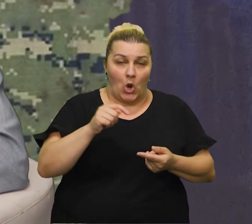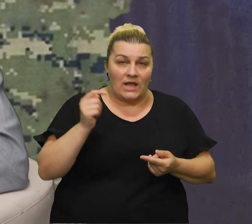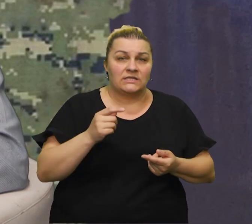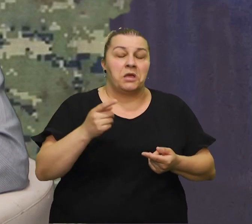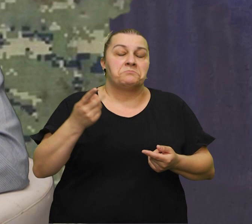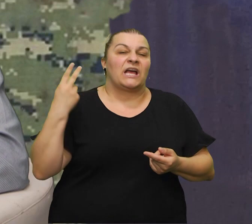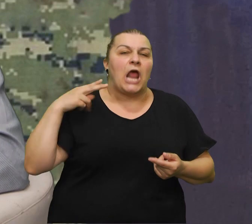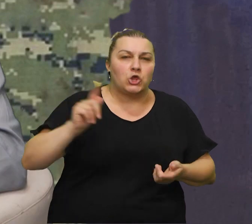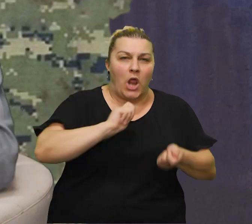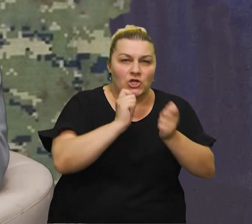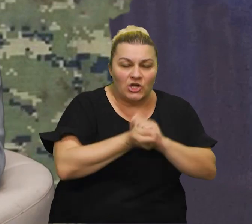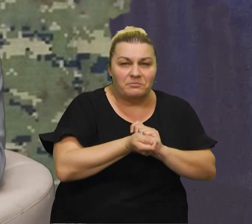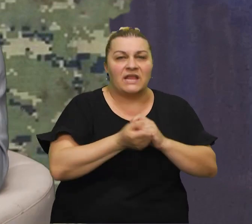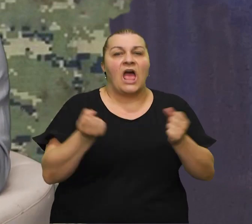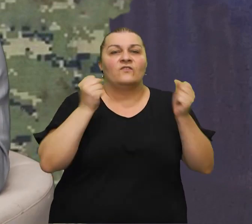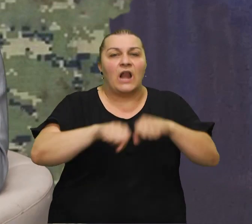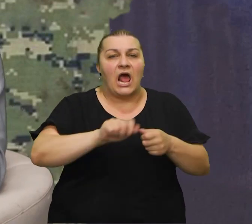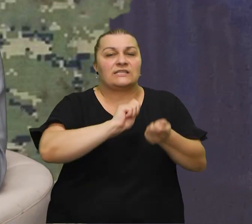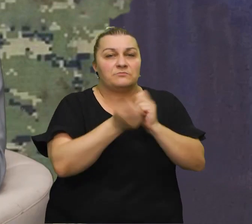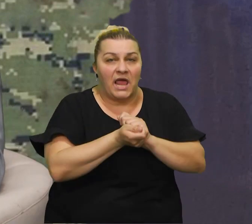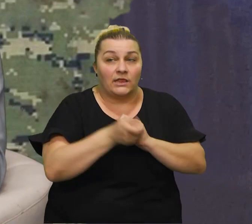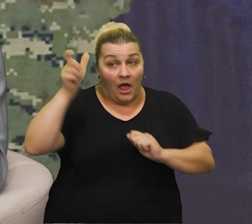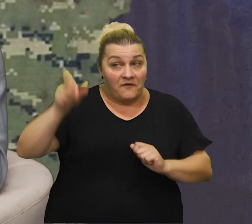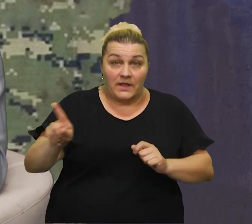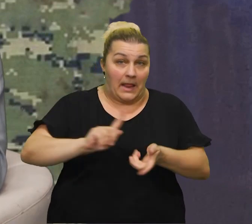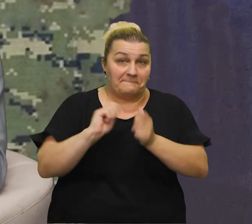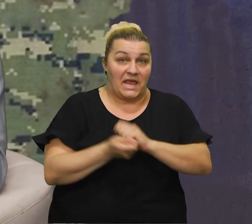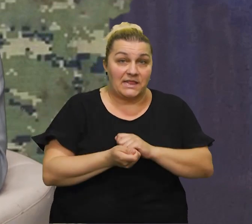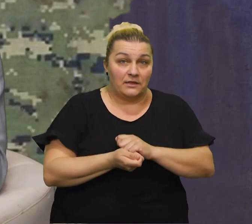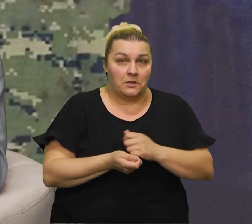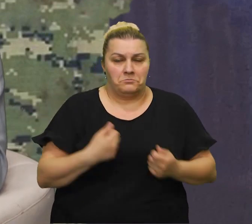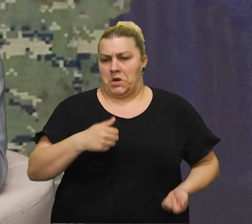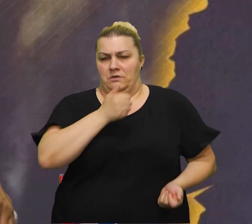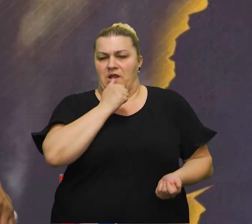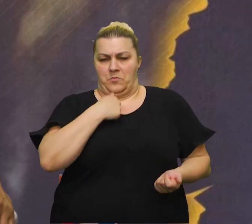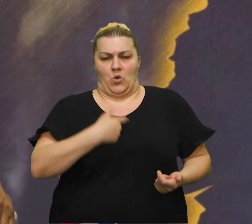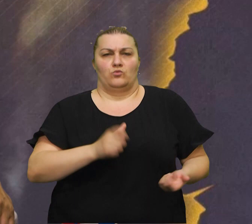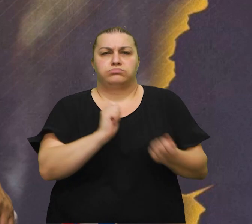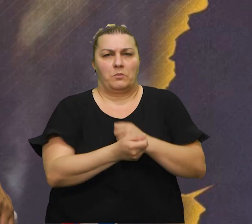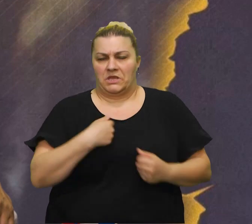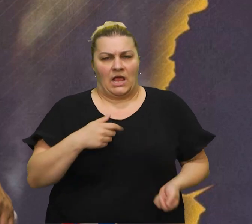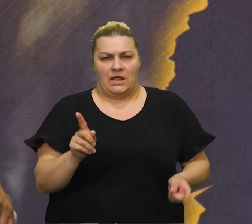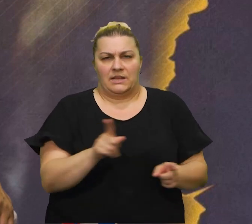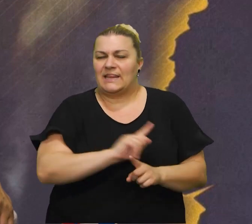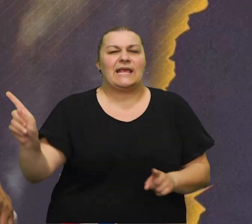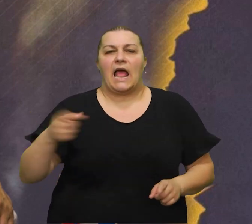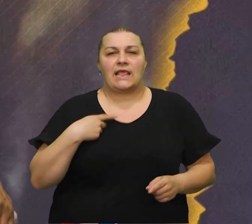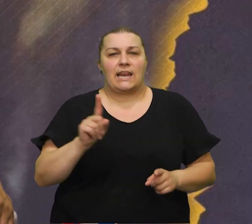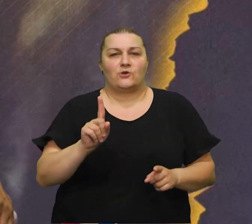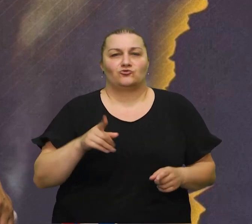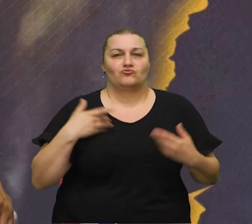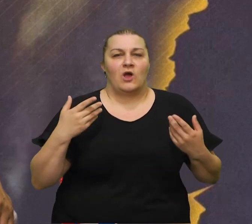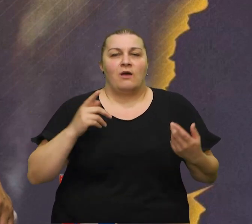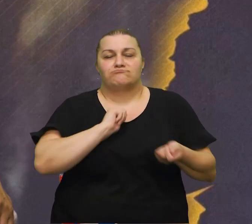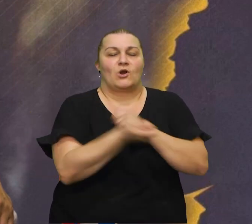gradonačelnici mijenjaju se vlast i mijenjaju se opcije vi se ne mijenjate pa ja se ne mogu promijeniti sika promijeniti za mene